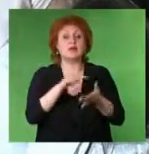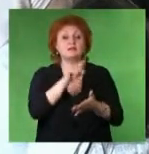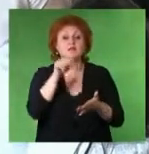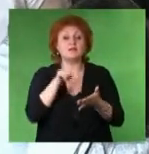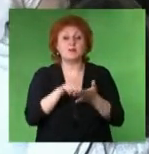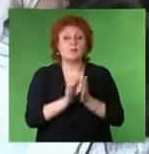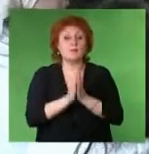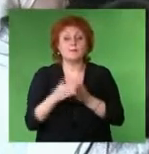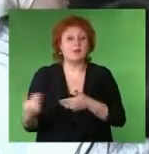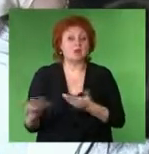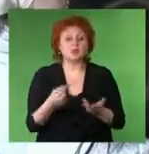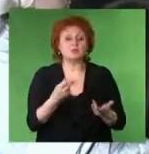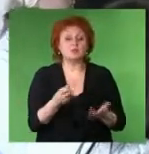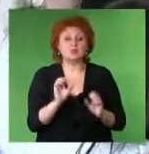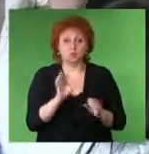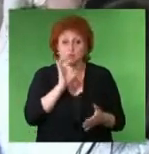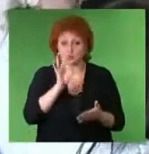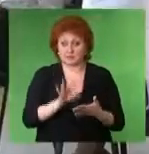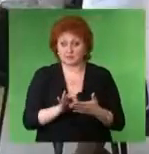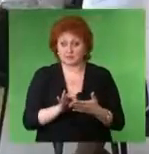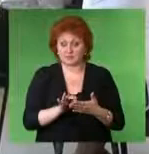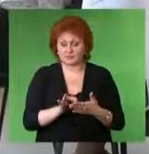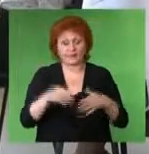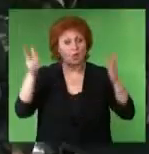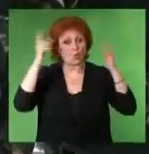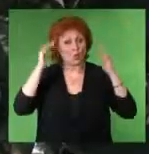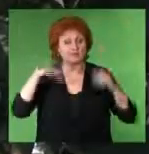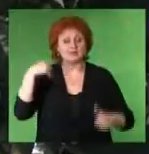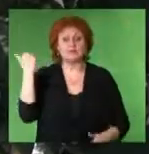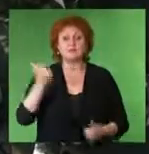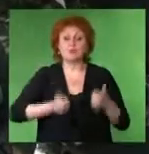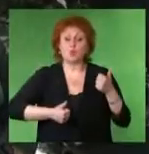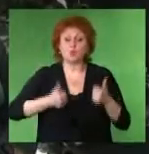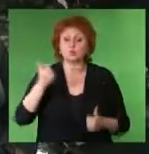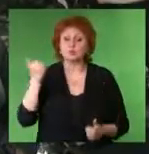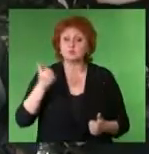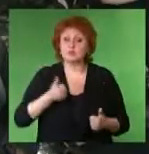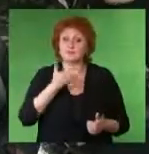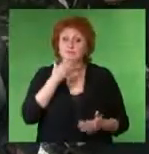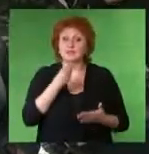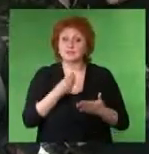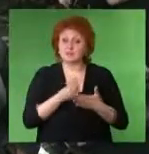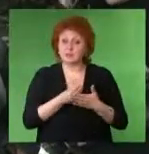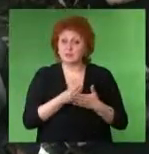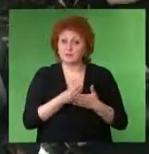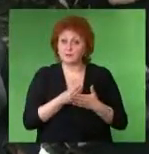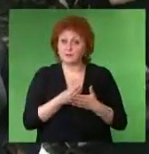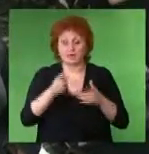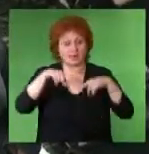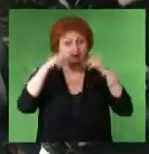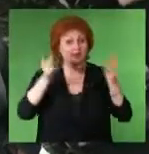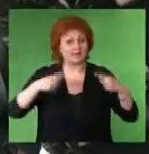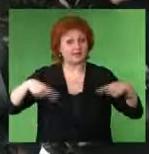Пожалуйста, время пошло! У православного конкурса знатоков «Зерно истины» свои особенности